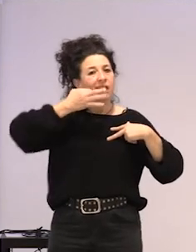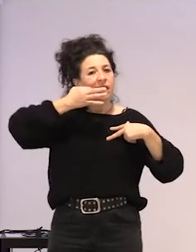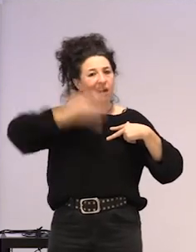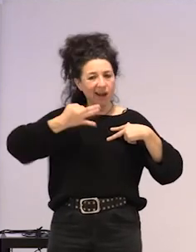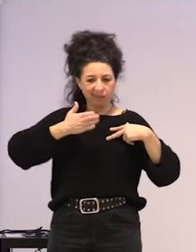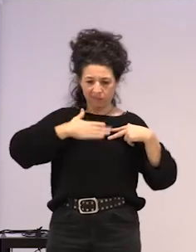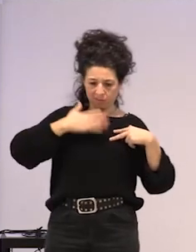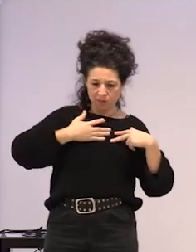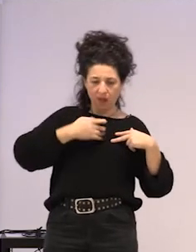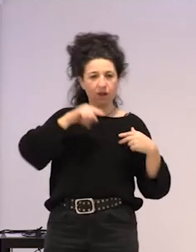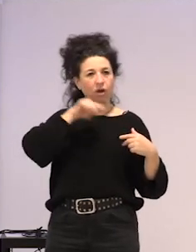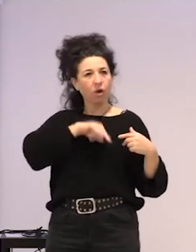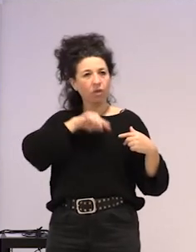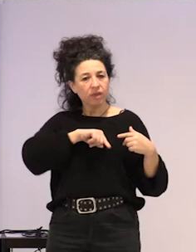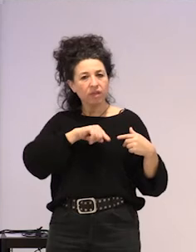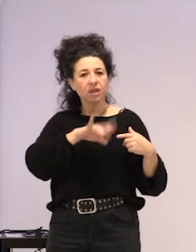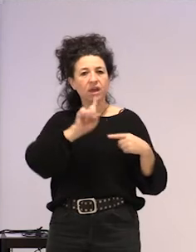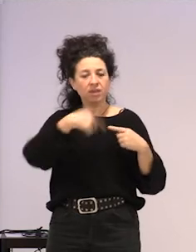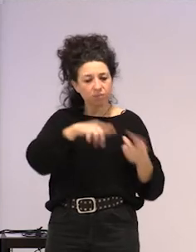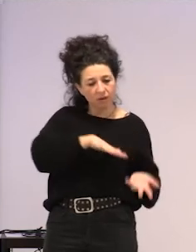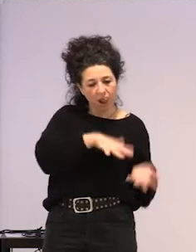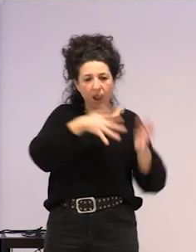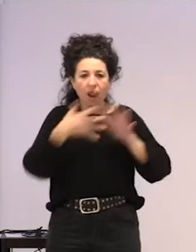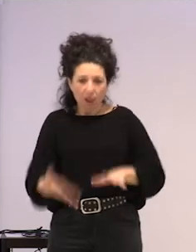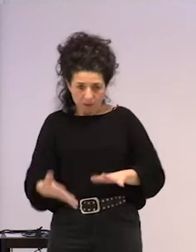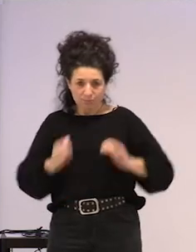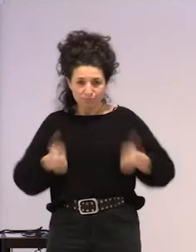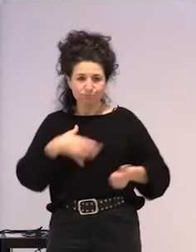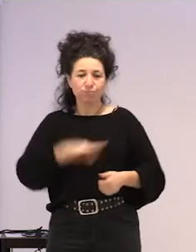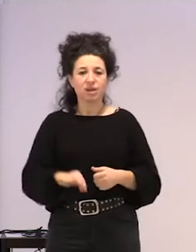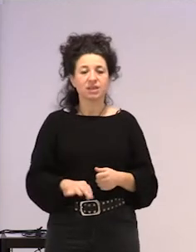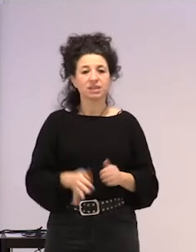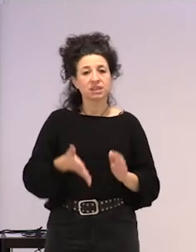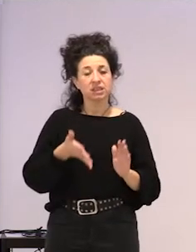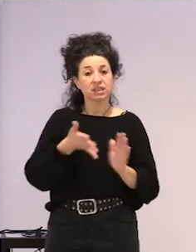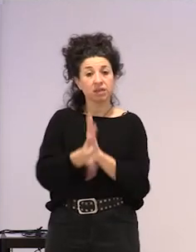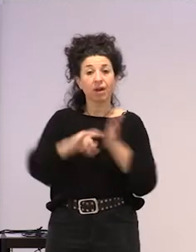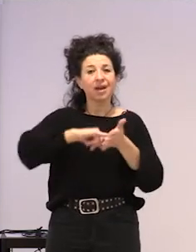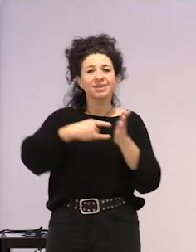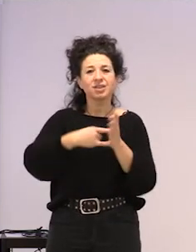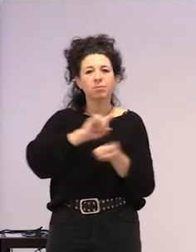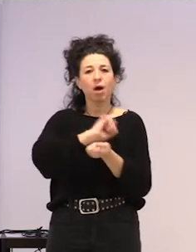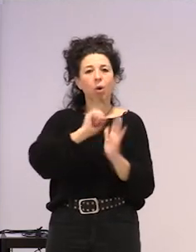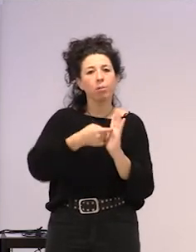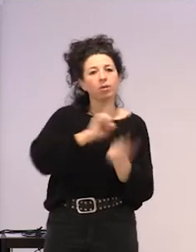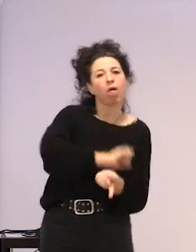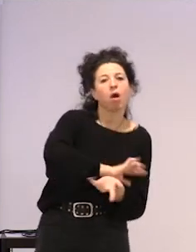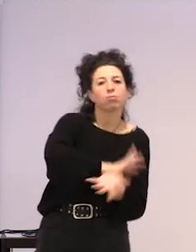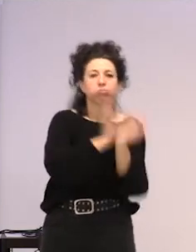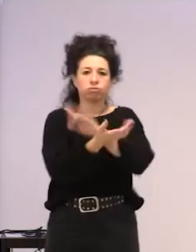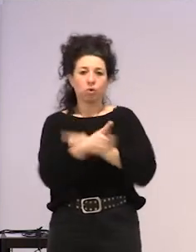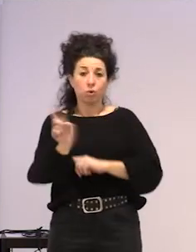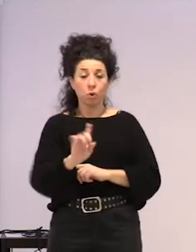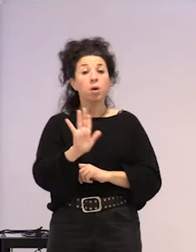hartu, eta hortik eraldaketak ere bai abiatzea, ez? Horrek ez du sistema guzti aldatuko, noski, baina, bueno, bai izan